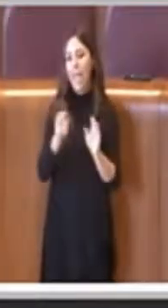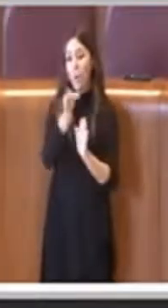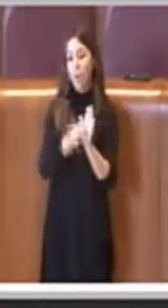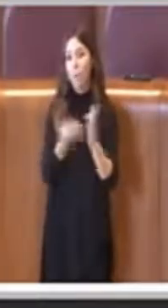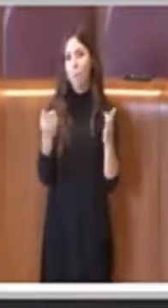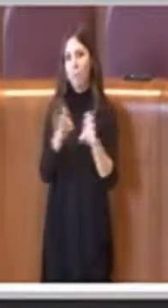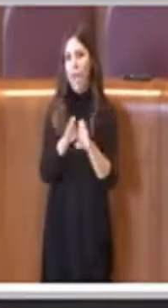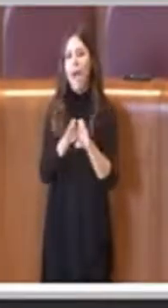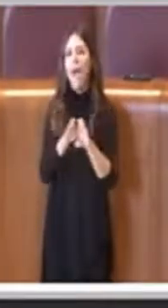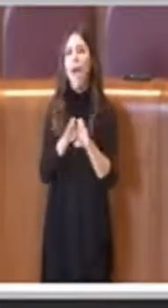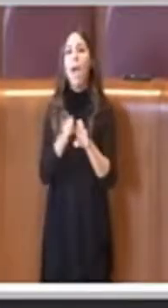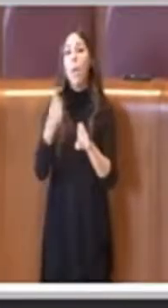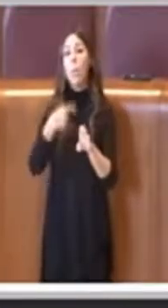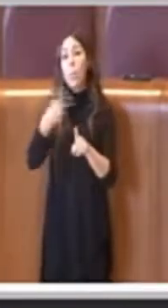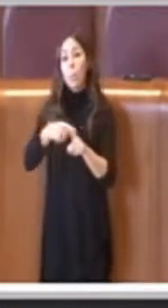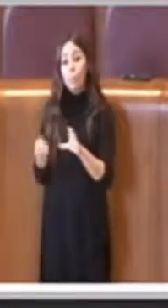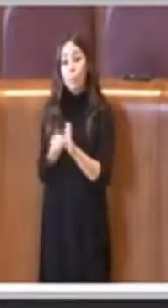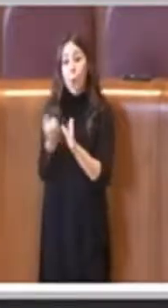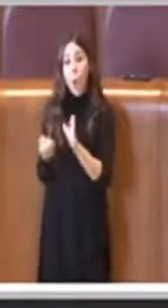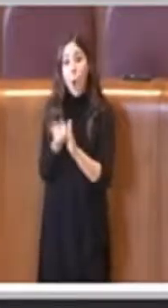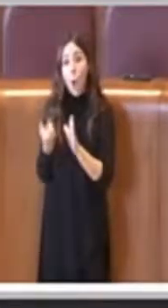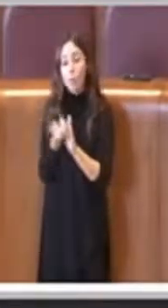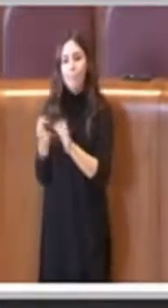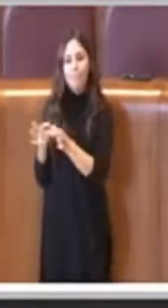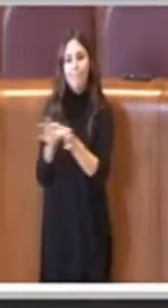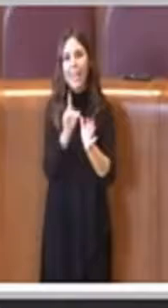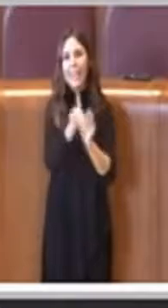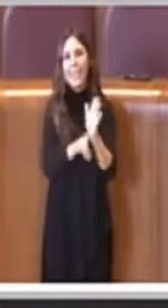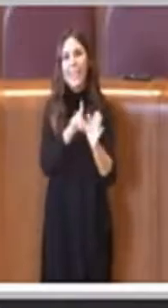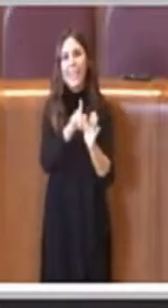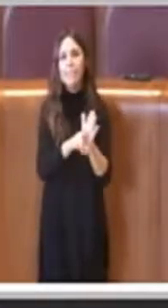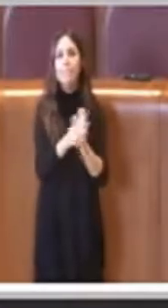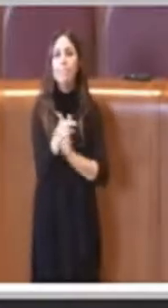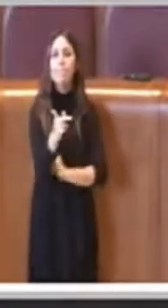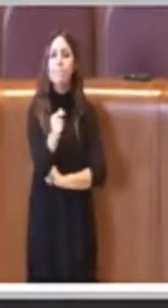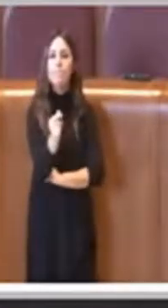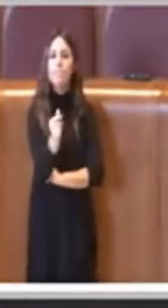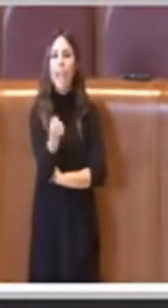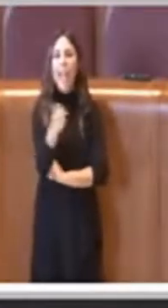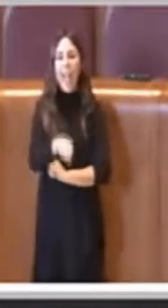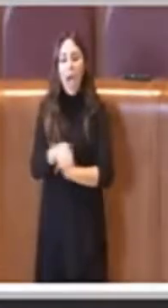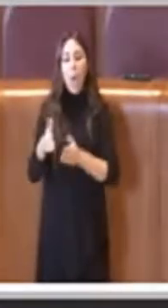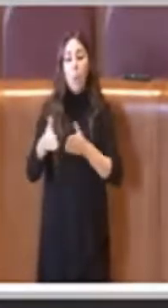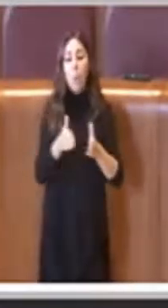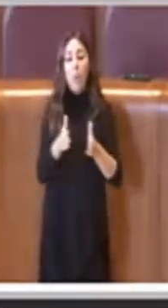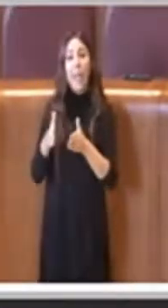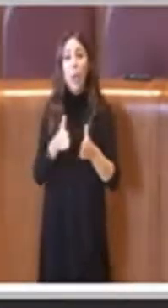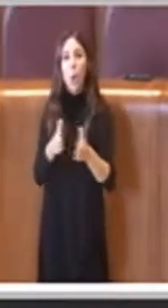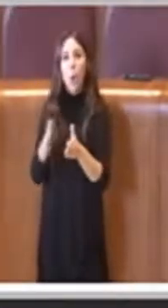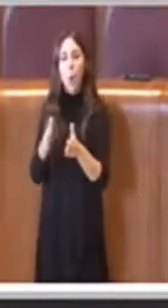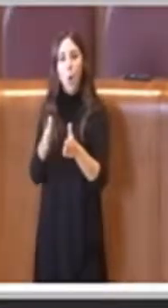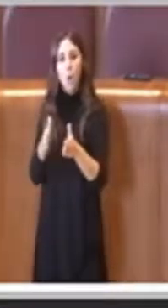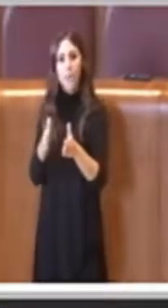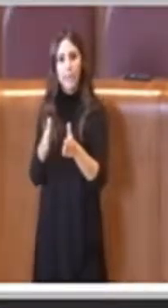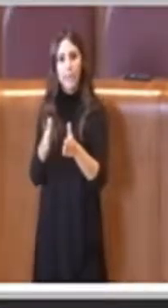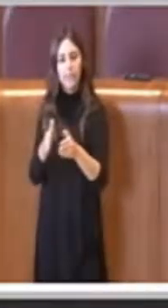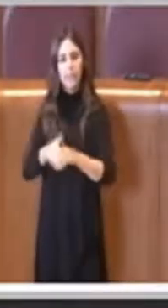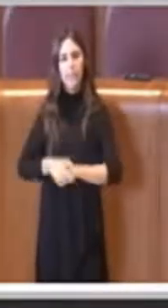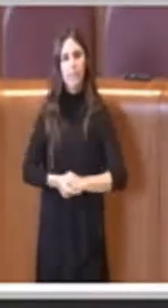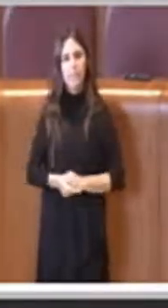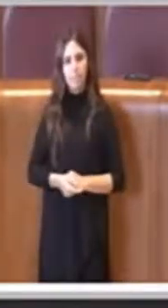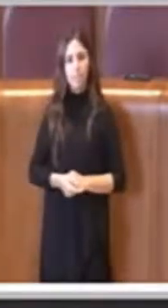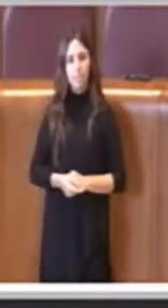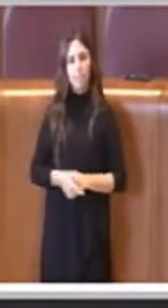hanno prodotto anche la delibera sulle tariffe e anche quella sui percorsi, perciò per